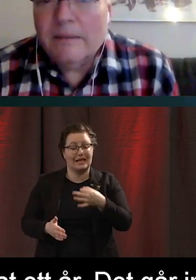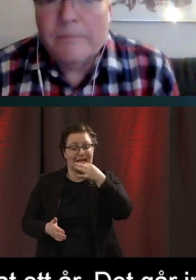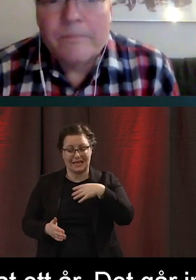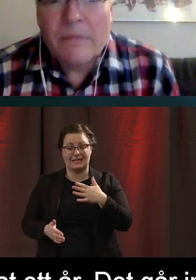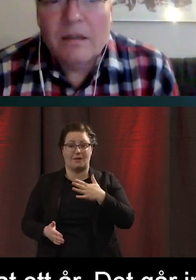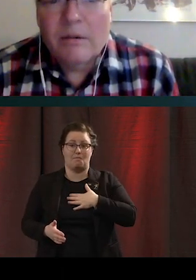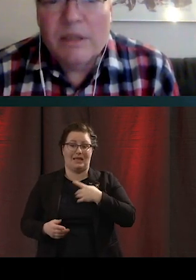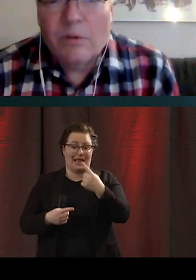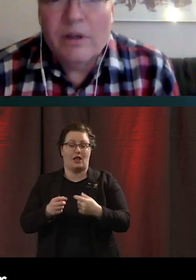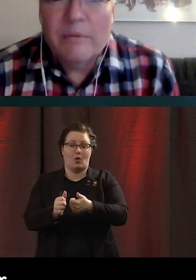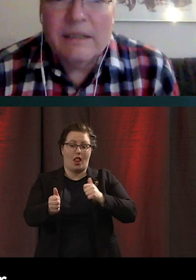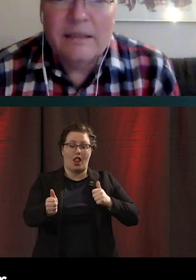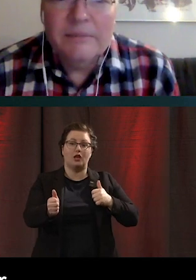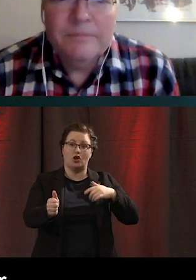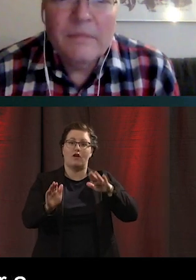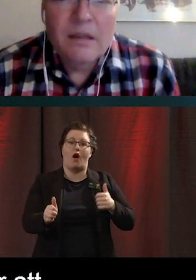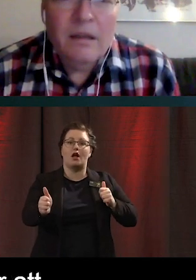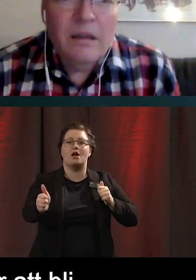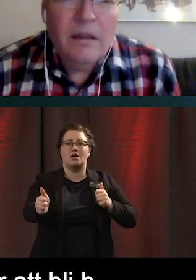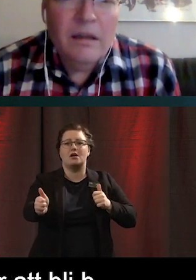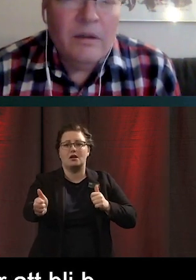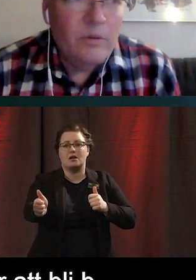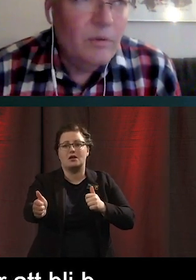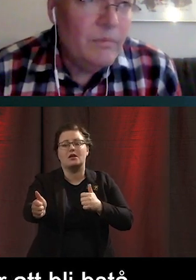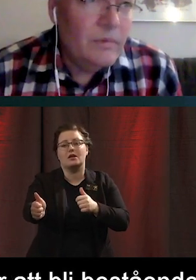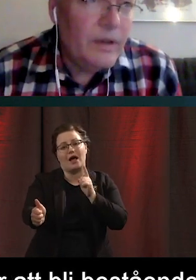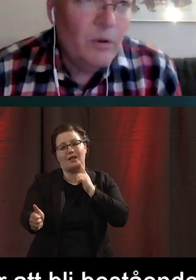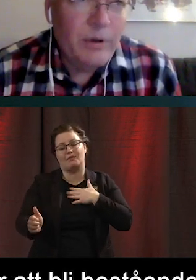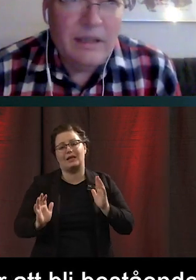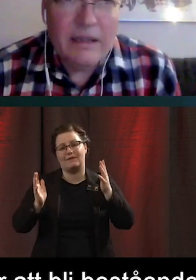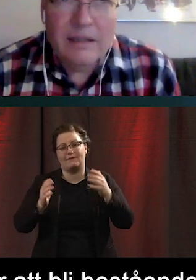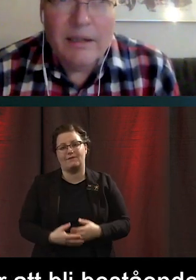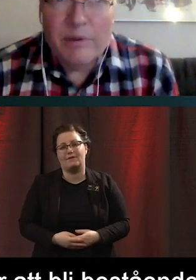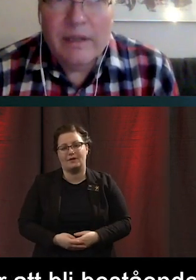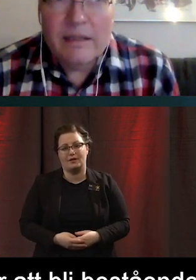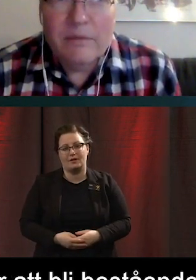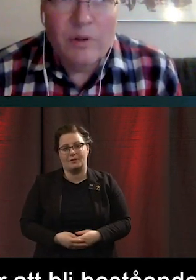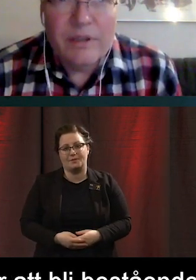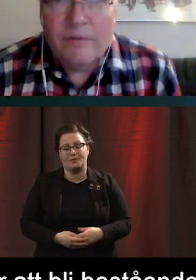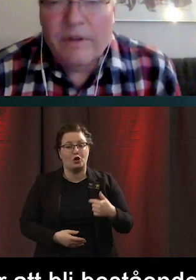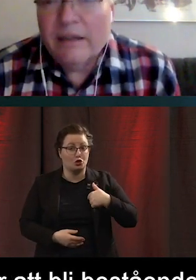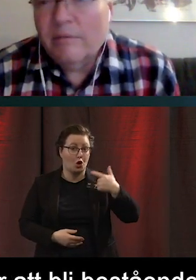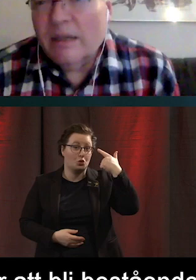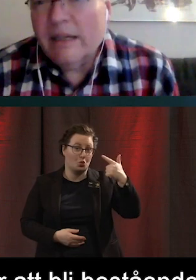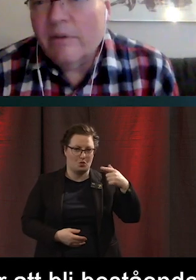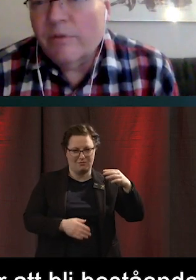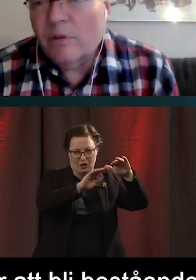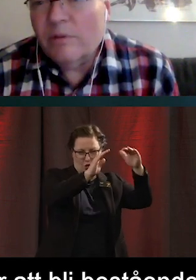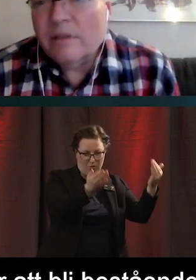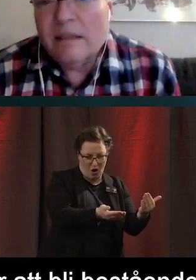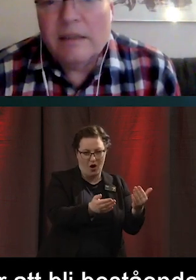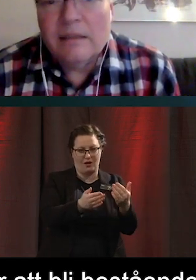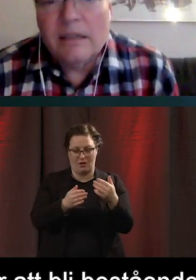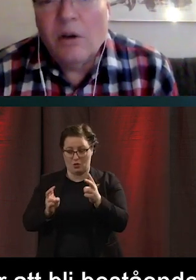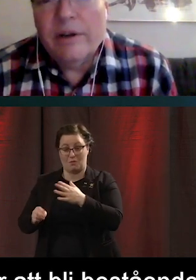brister. Och vi kommer att se kanske det på svensk nivå också. Att fler elever med